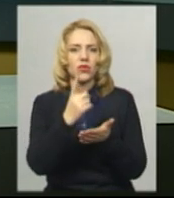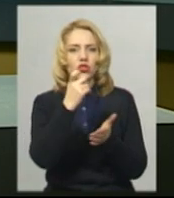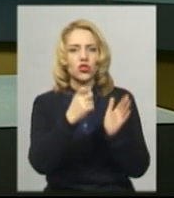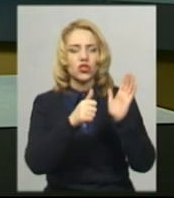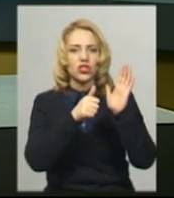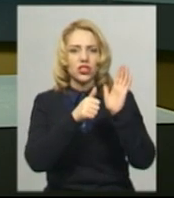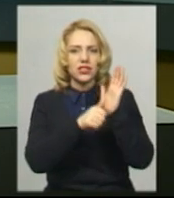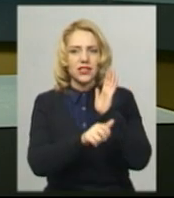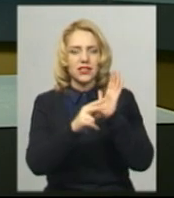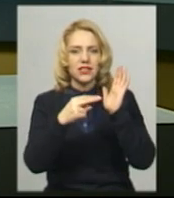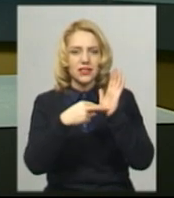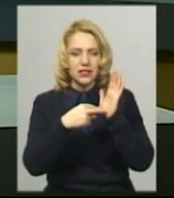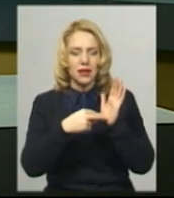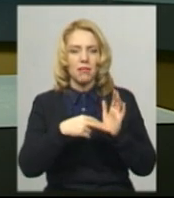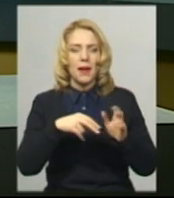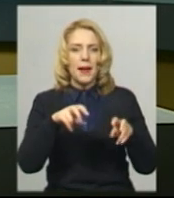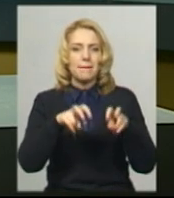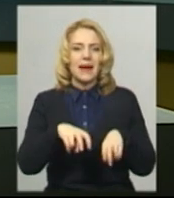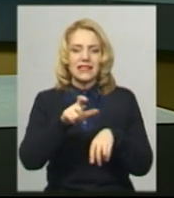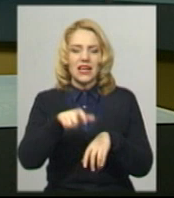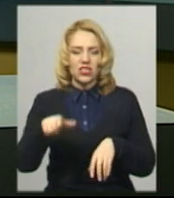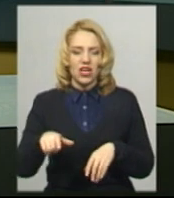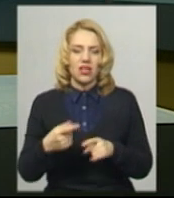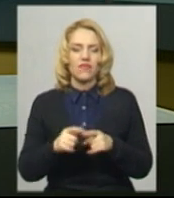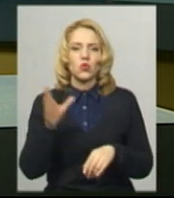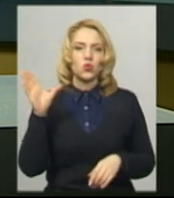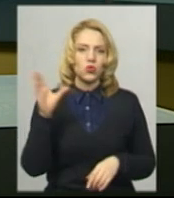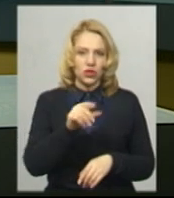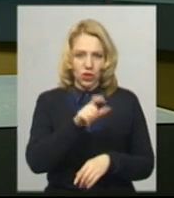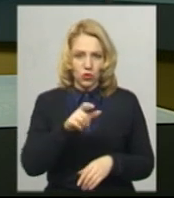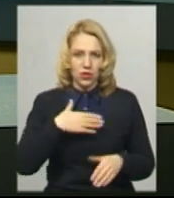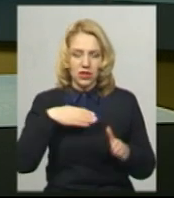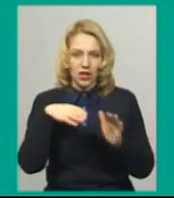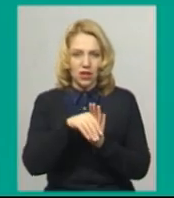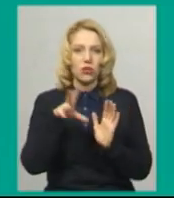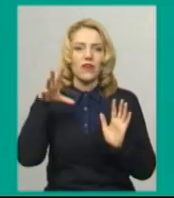пасажирів. Усі пасажири літака, у тому числі 11 українців, загинули.